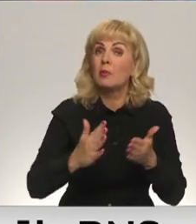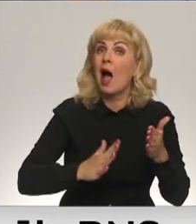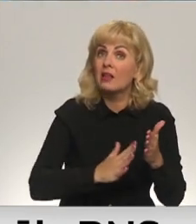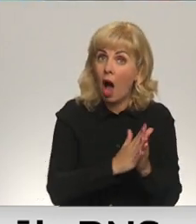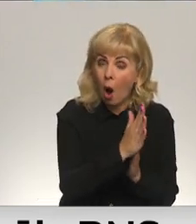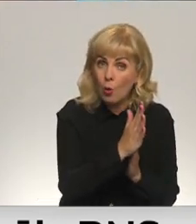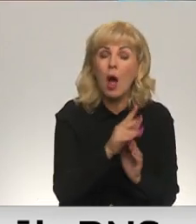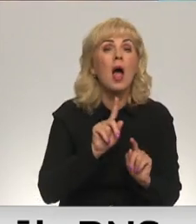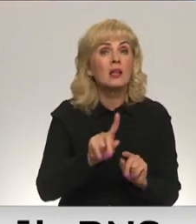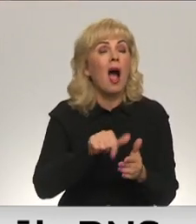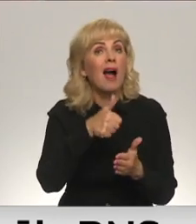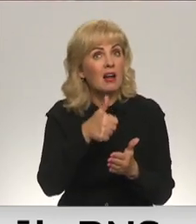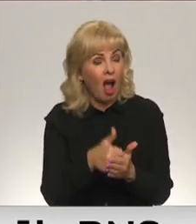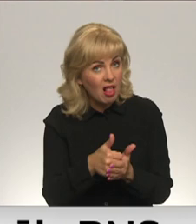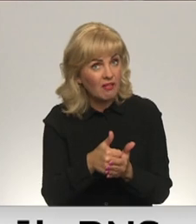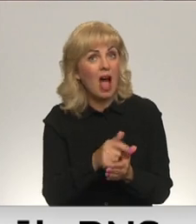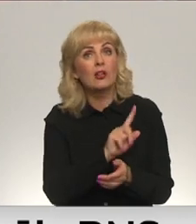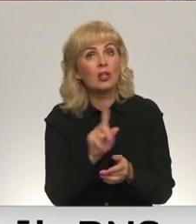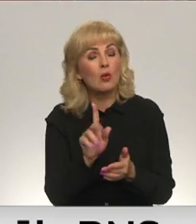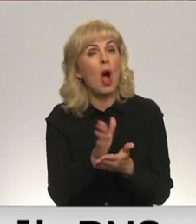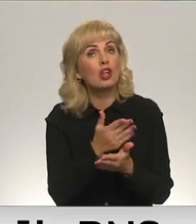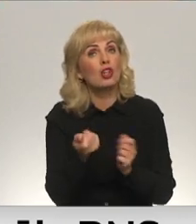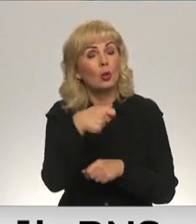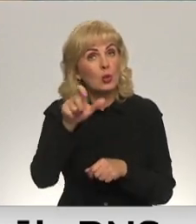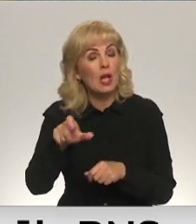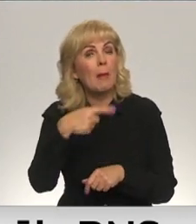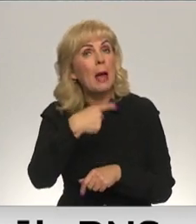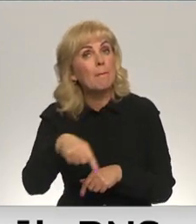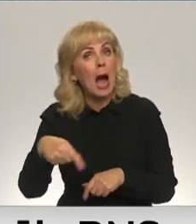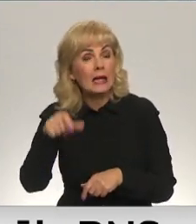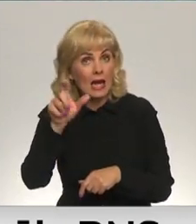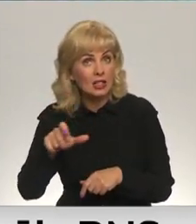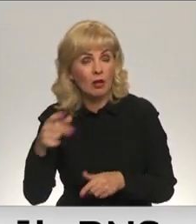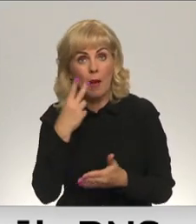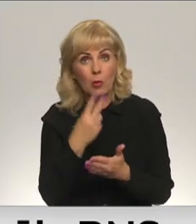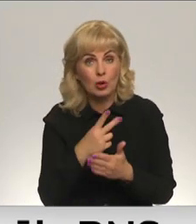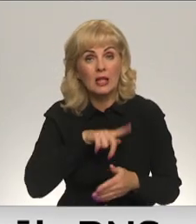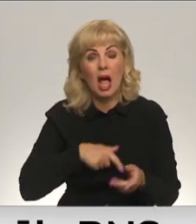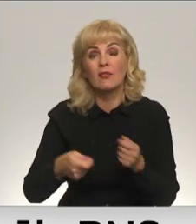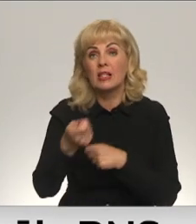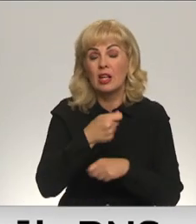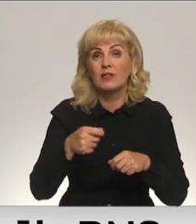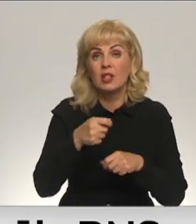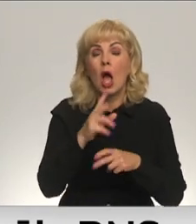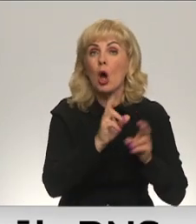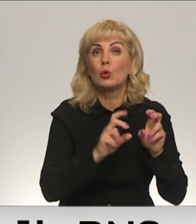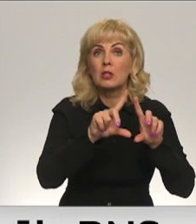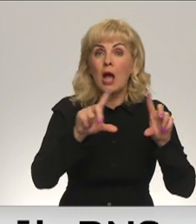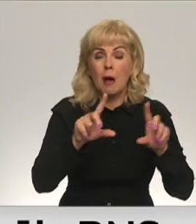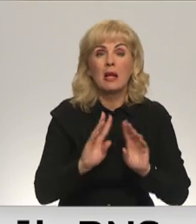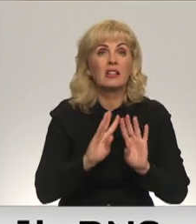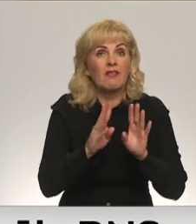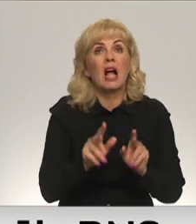Tā ir atslēgas īpašība, kas atšķir uzņēmēju no pārējiem cilvēkiem, uzskata Latvijas Trizniecības un Rūpniecības kameras valdes